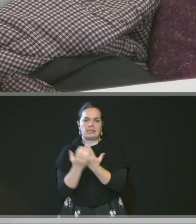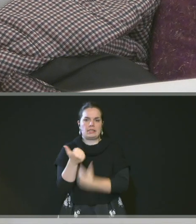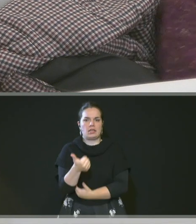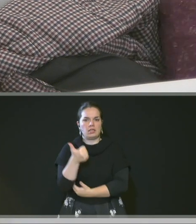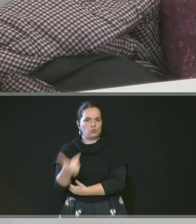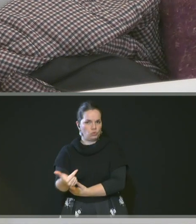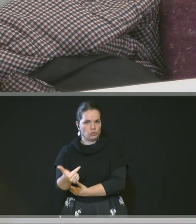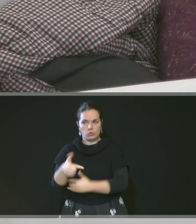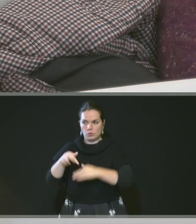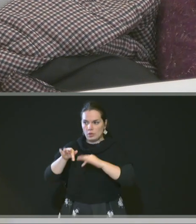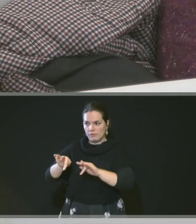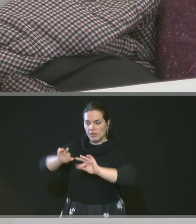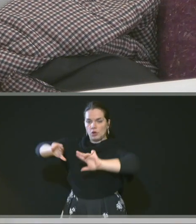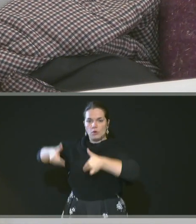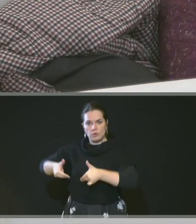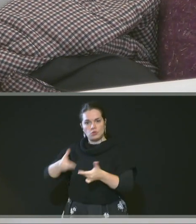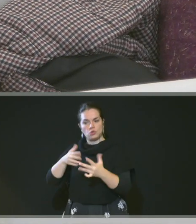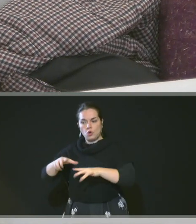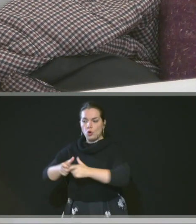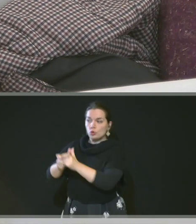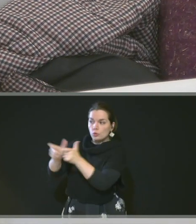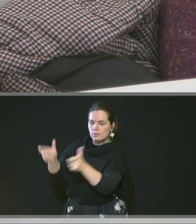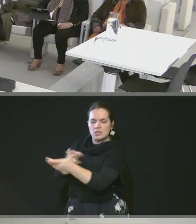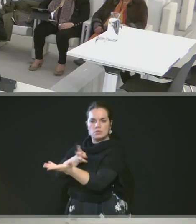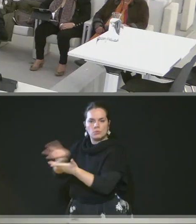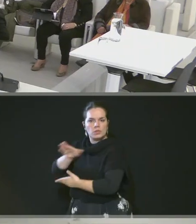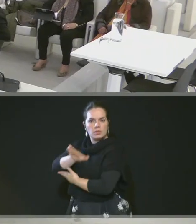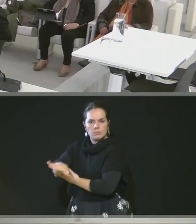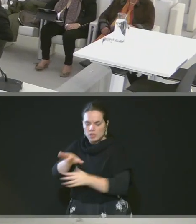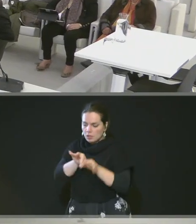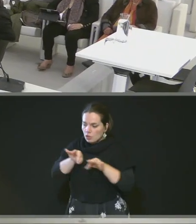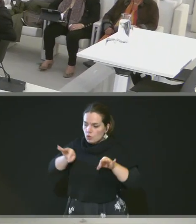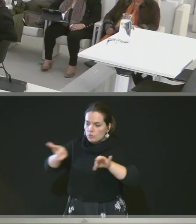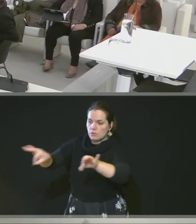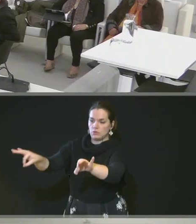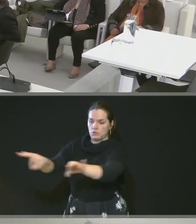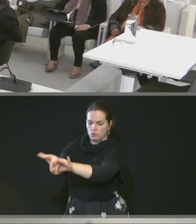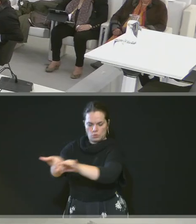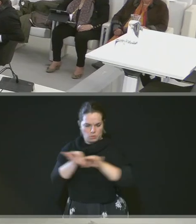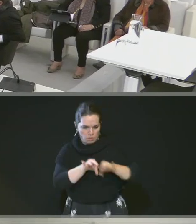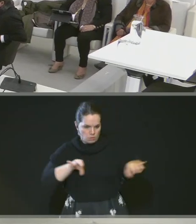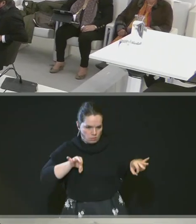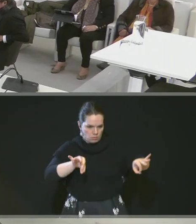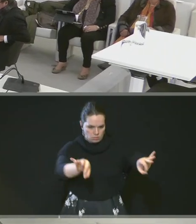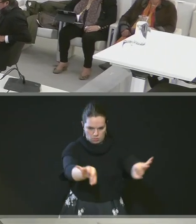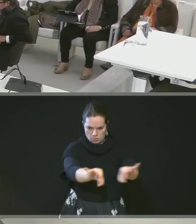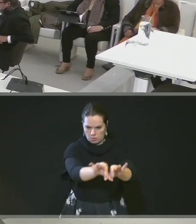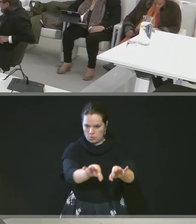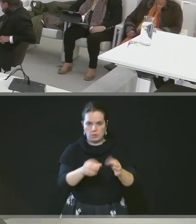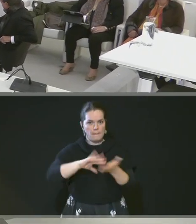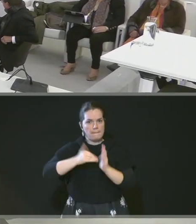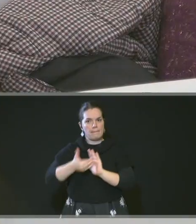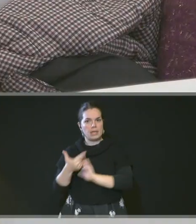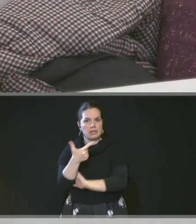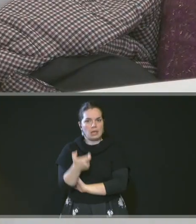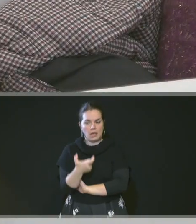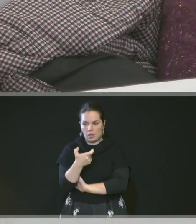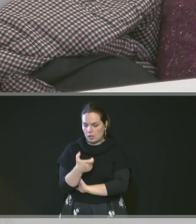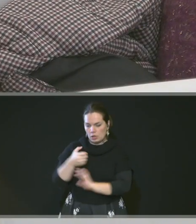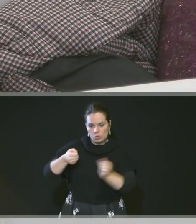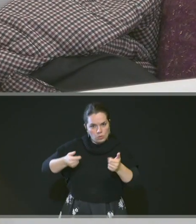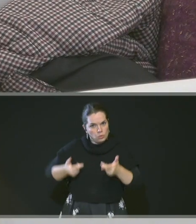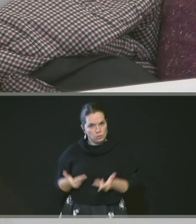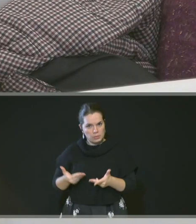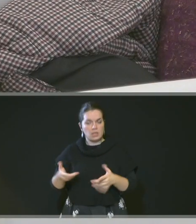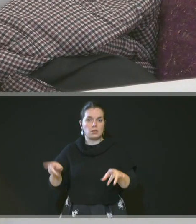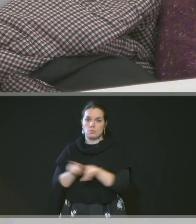projet. Différences cadastrales correspondant à leurs surfaces respectives, qu'il convient de préciser que le projet fait l'objet